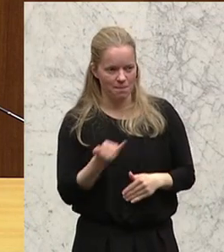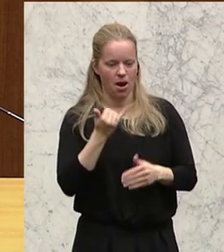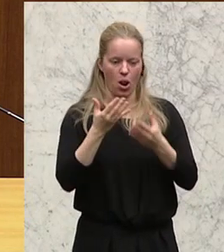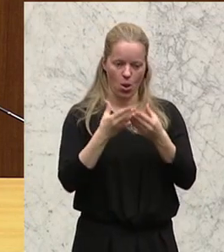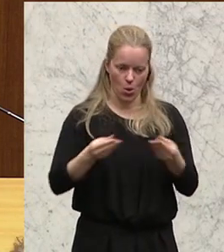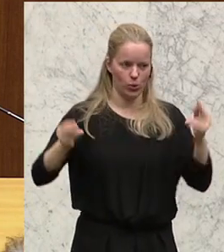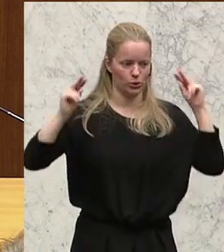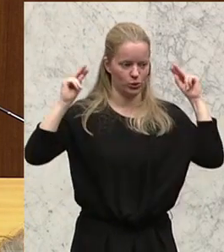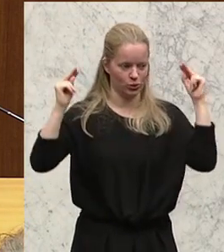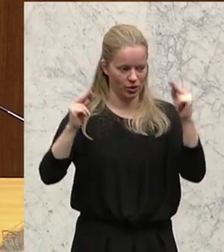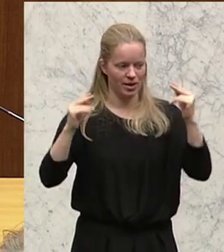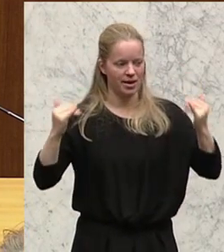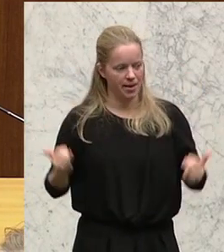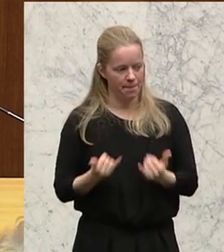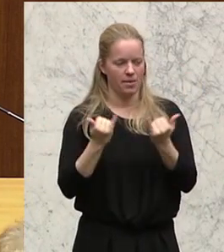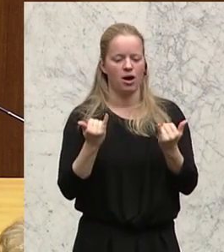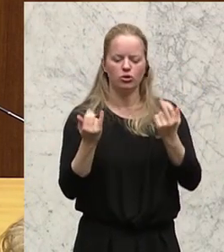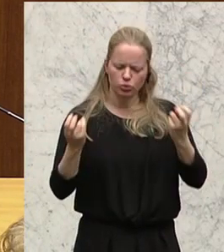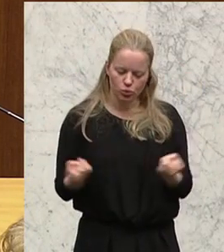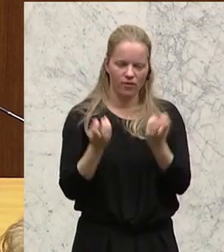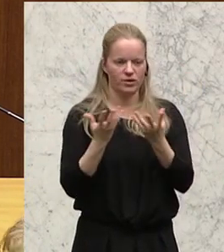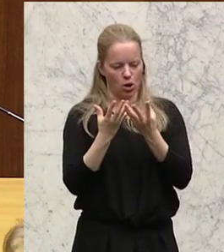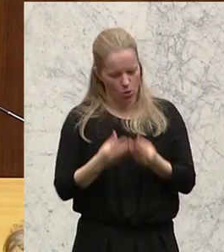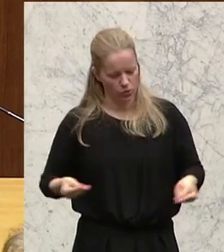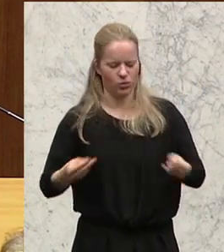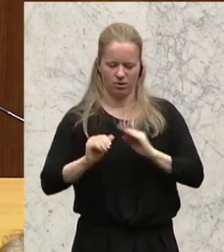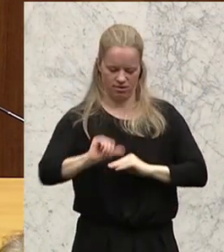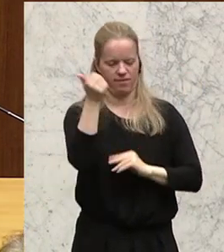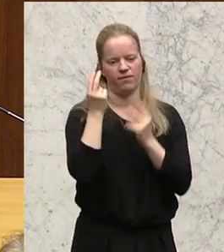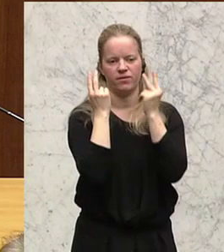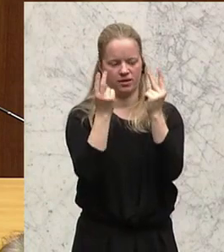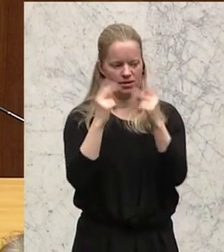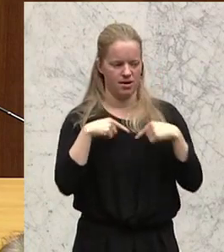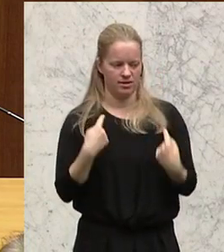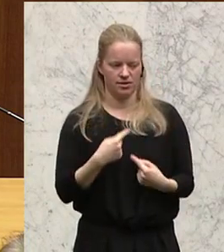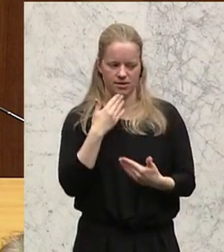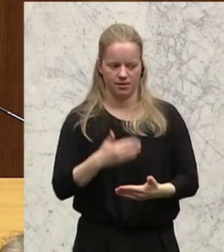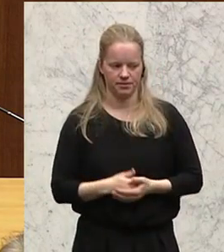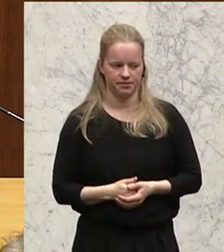Suche nach einer Lösung im Vordergrund stehen. Herzlichen Dank.